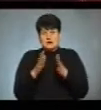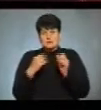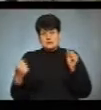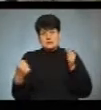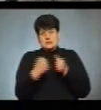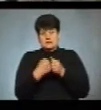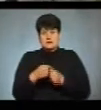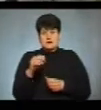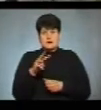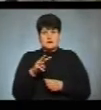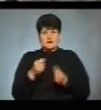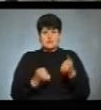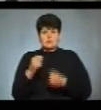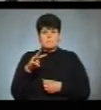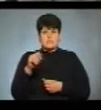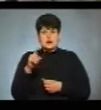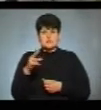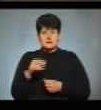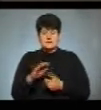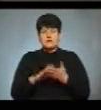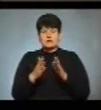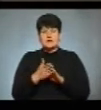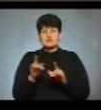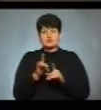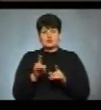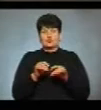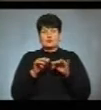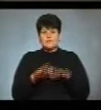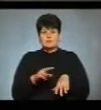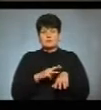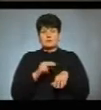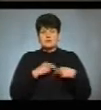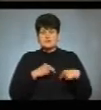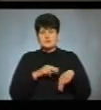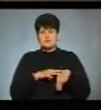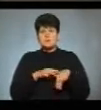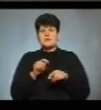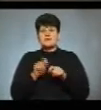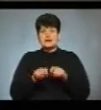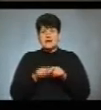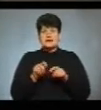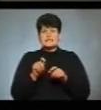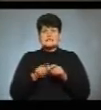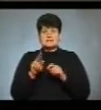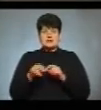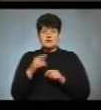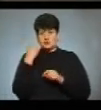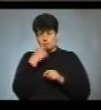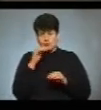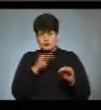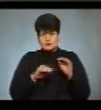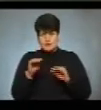За словами Сергія Крети, ситуацію щодо дій працівників поліції перевіряє інспекція з особового складу управління кадрового